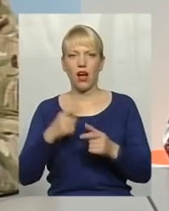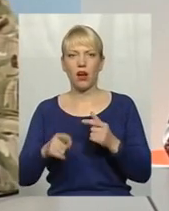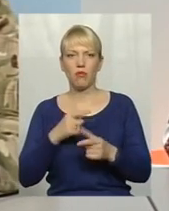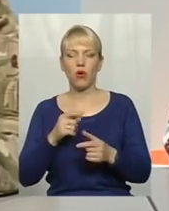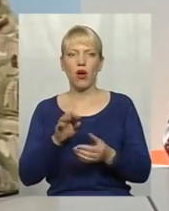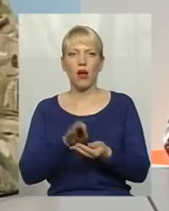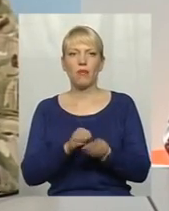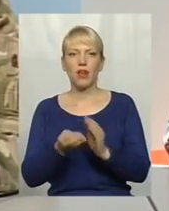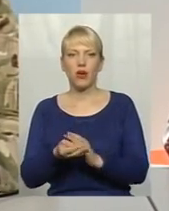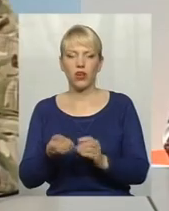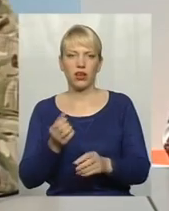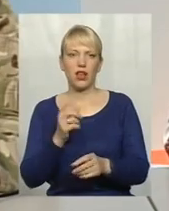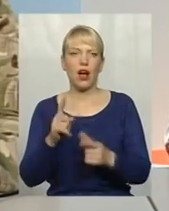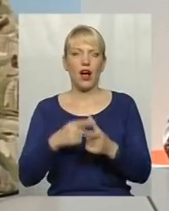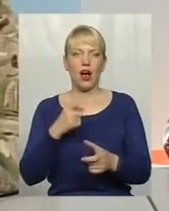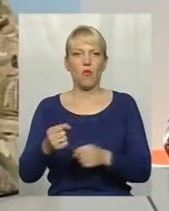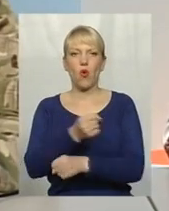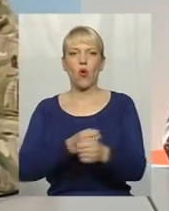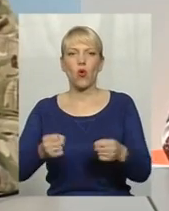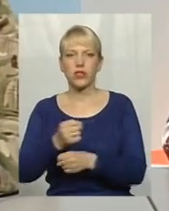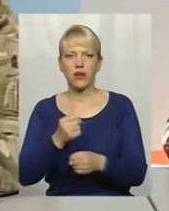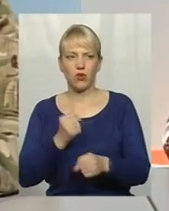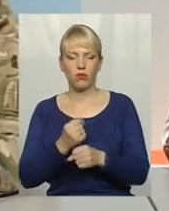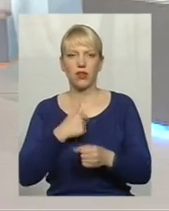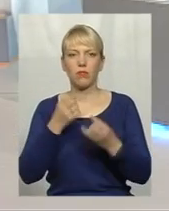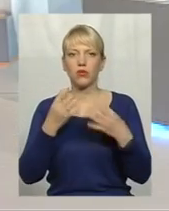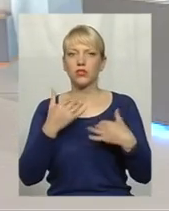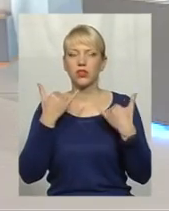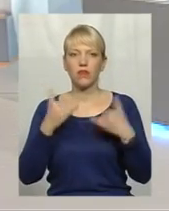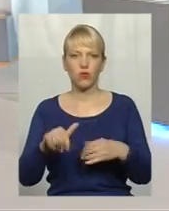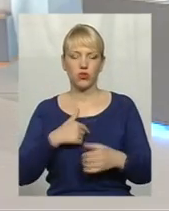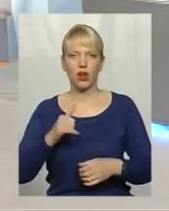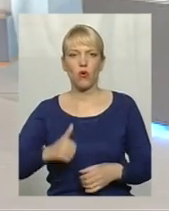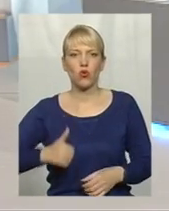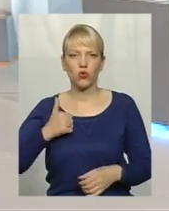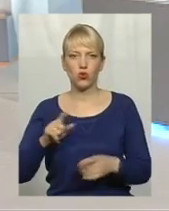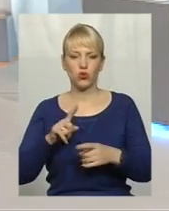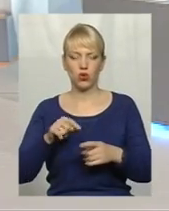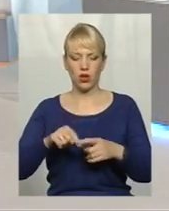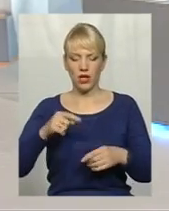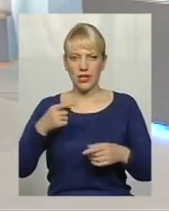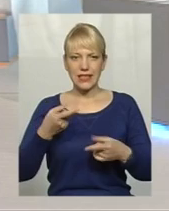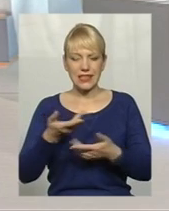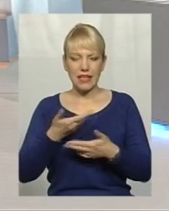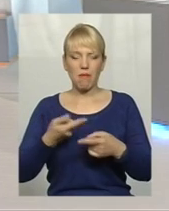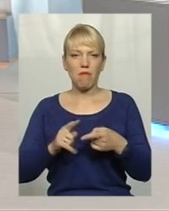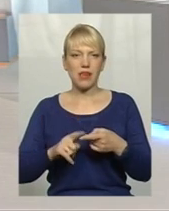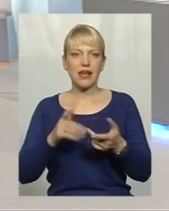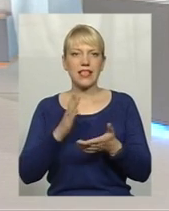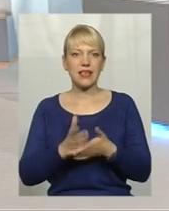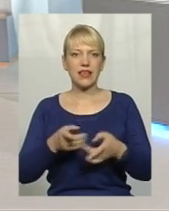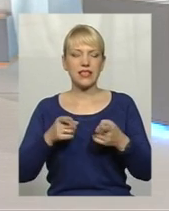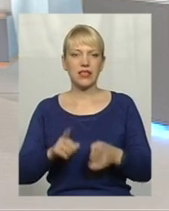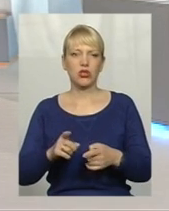багато, що я просто дивуюся. А з другої сторони горжуся, що це душа українська, отакі ми, справжні українці, щедрі,